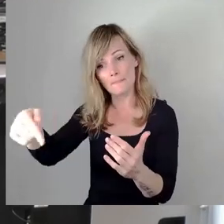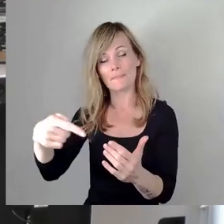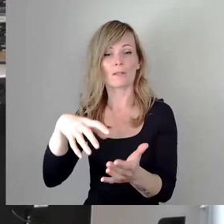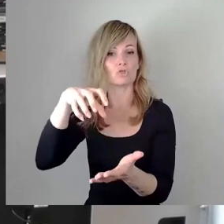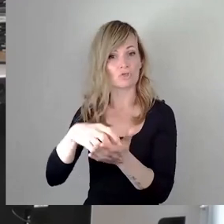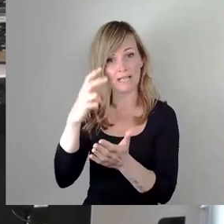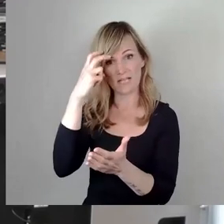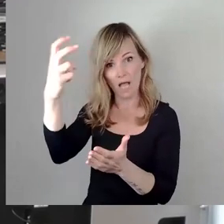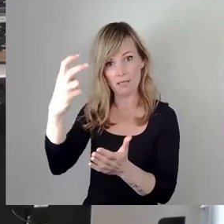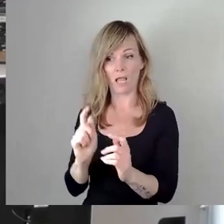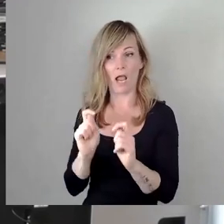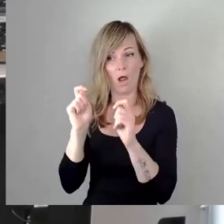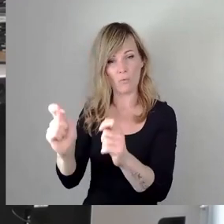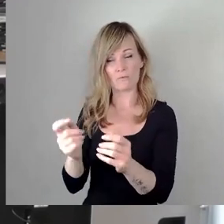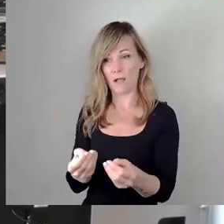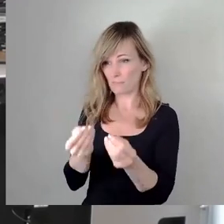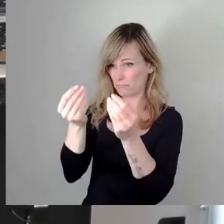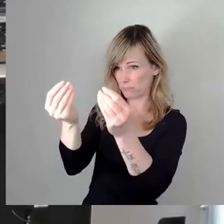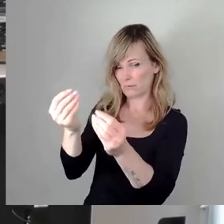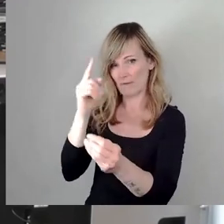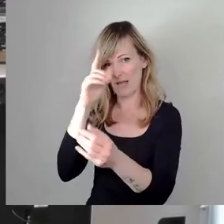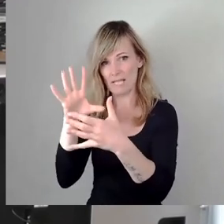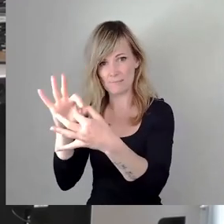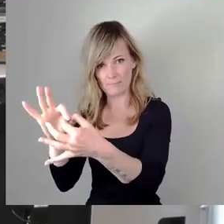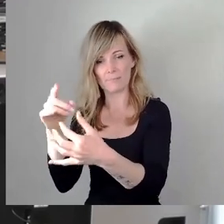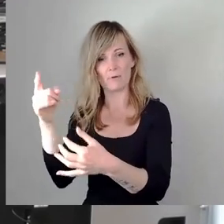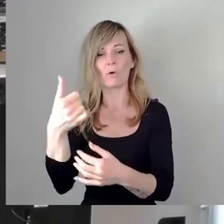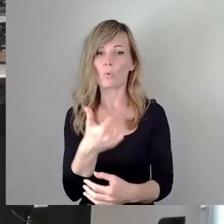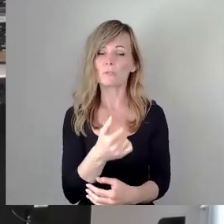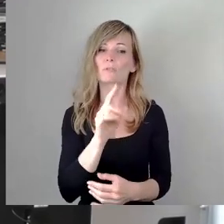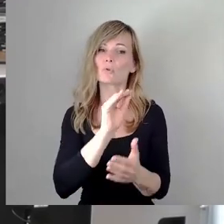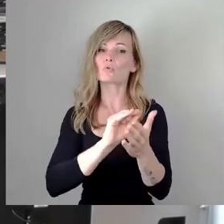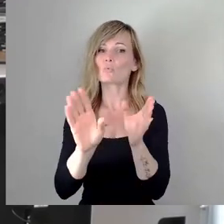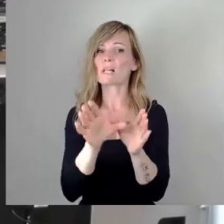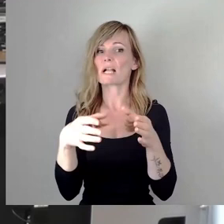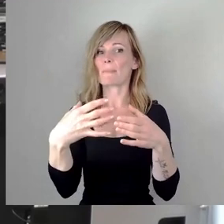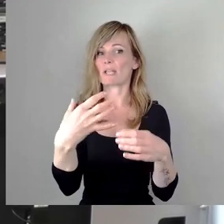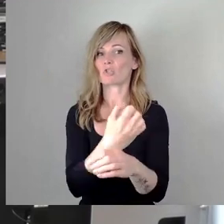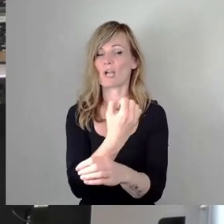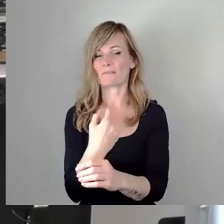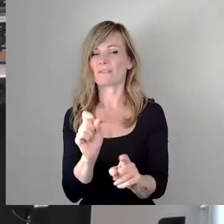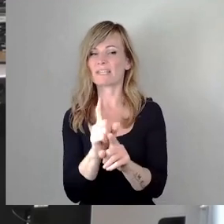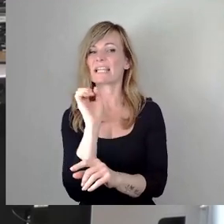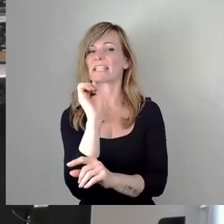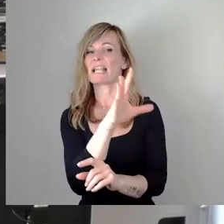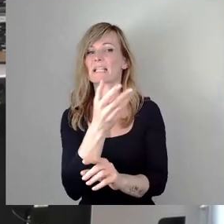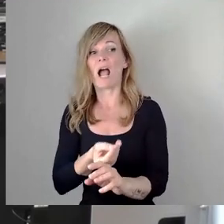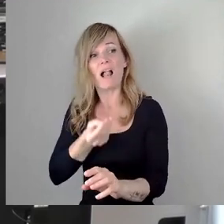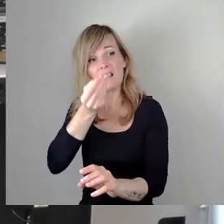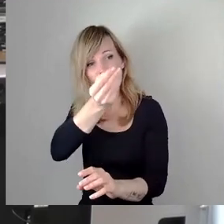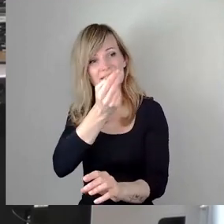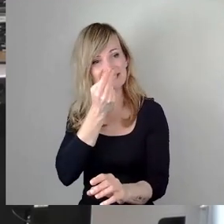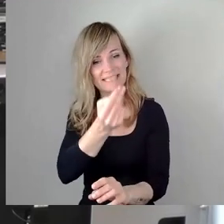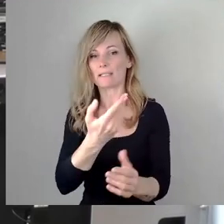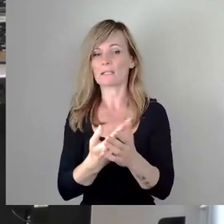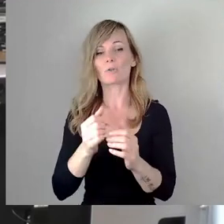senden und damit wir ein Signal an die Schulgemeinschaft senden, dass es nicht nur um eine Sporthalle geht, sondern dass